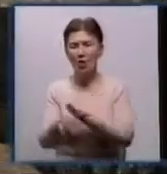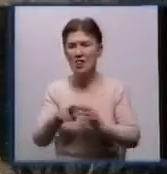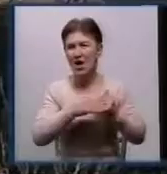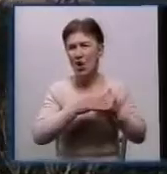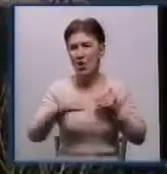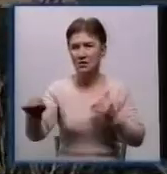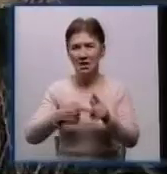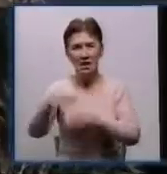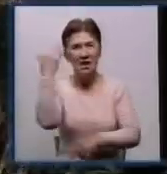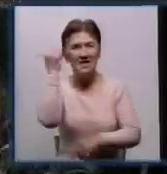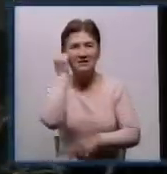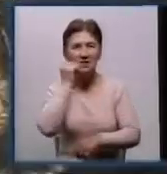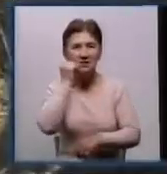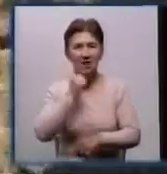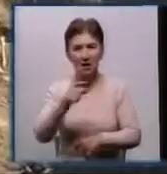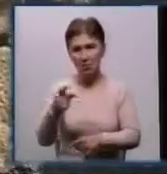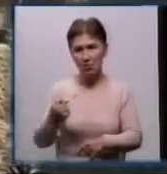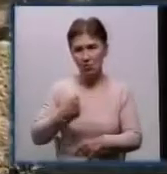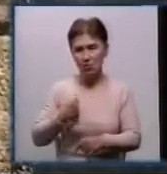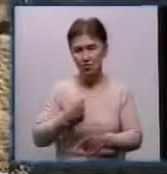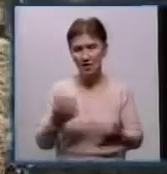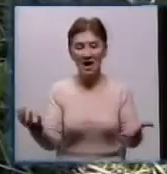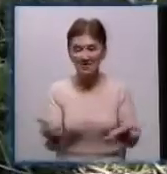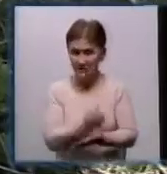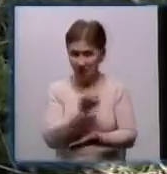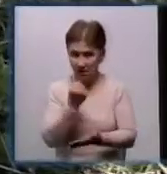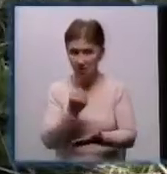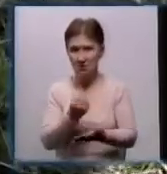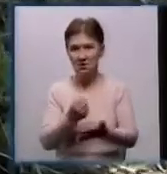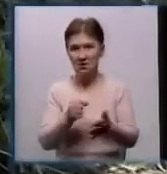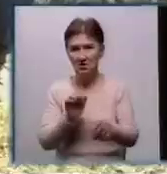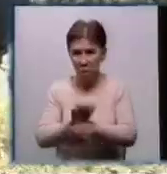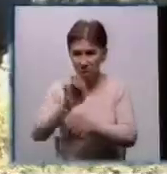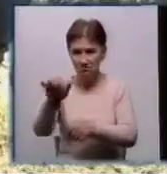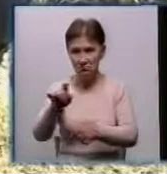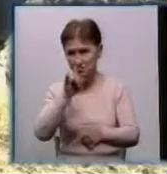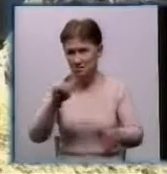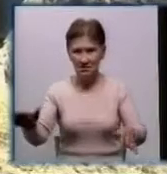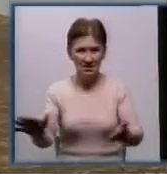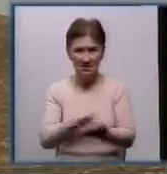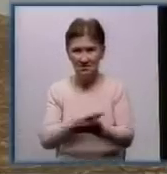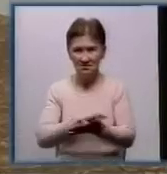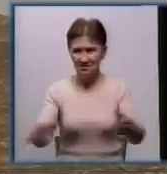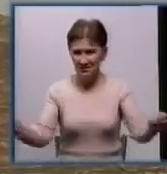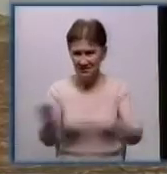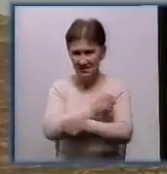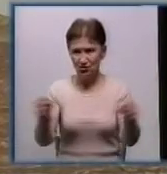вибухонебезпечних боєприпасів. Усе знайдене рятувальники вилучили та знищили на підривному майданчику.